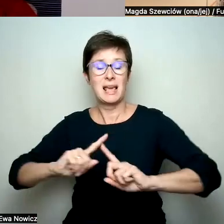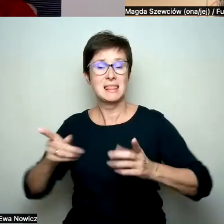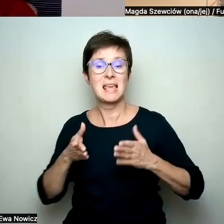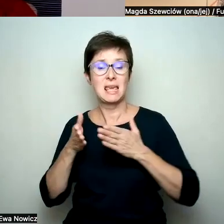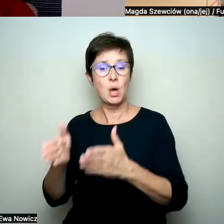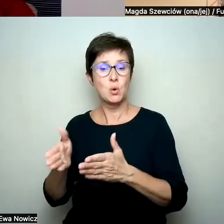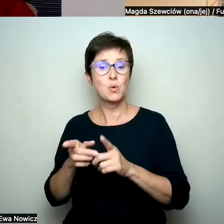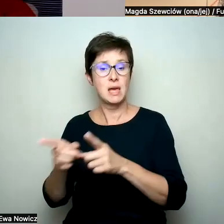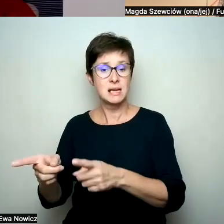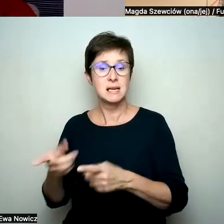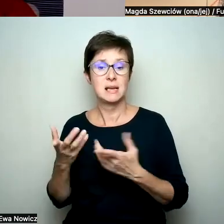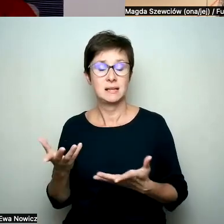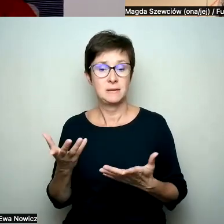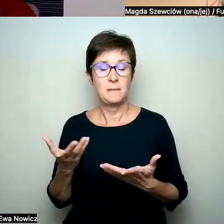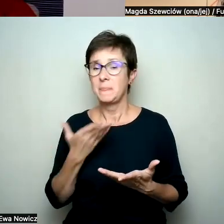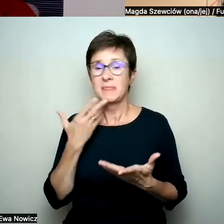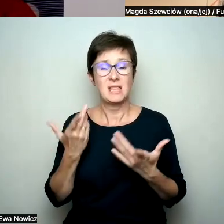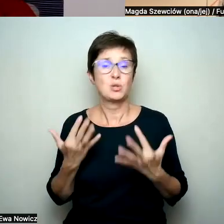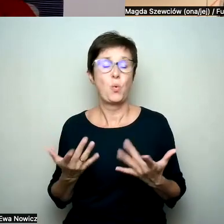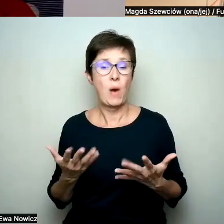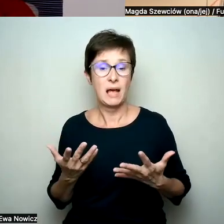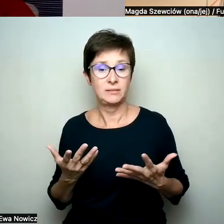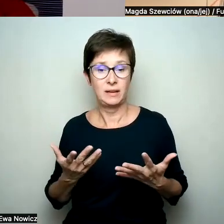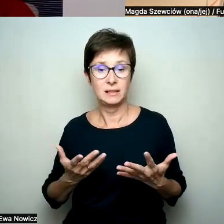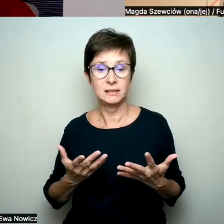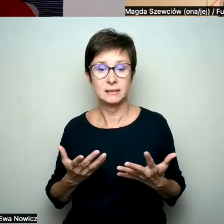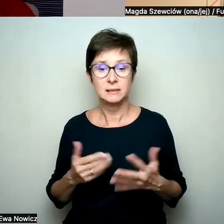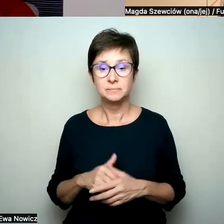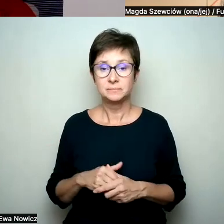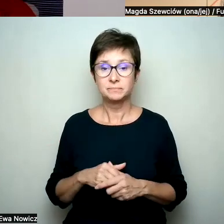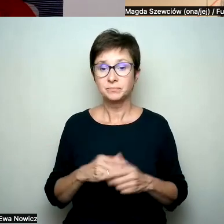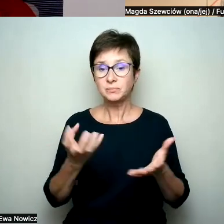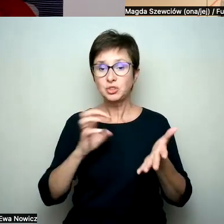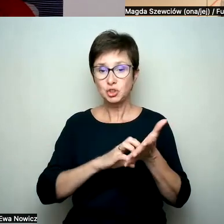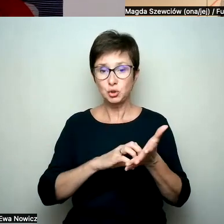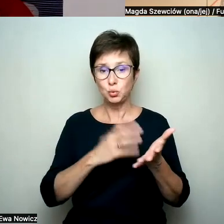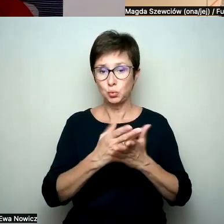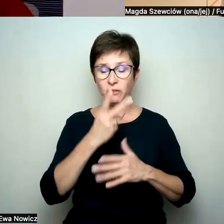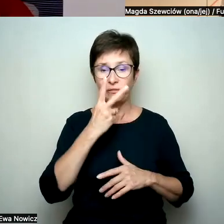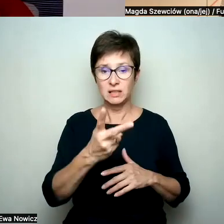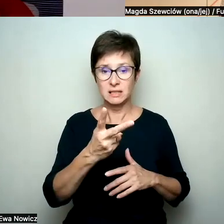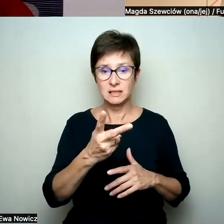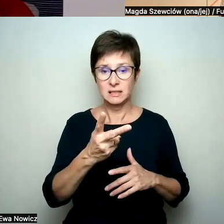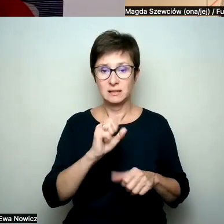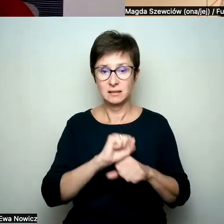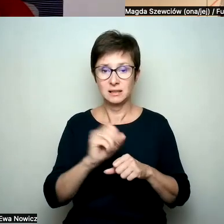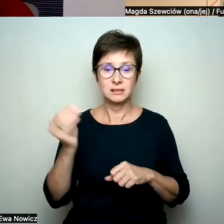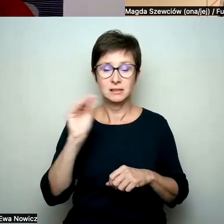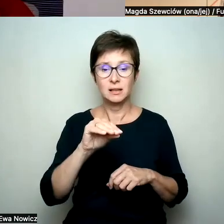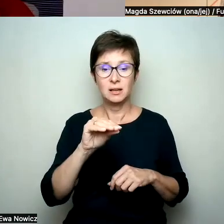nadal nie najłatwiejsze. No i tutaj już pojawiło się na czacie, widzę, że Teo wrzucił